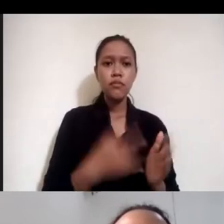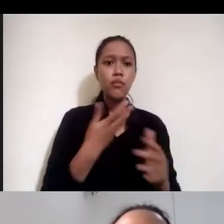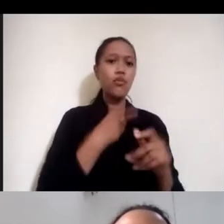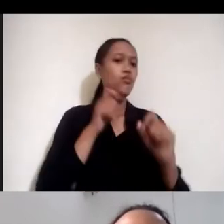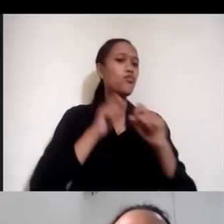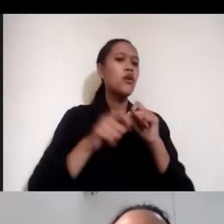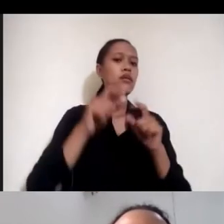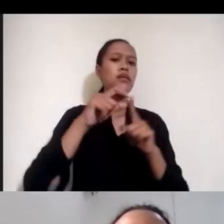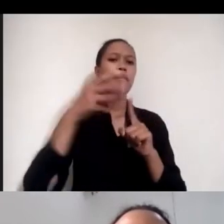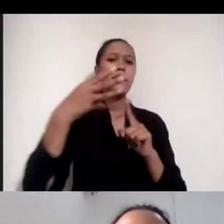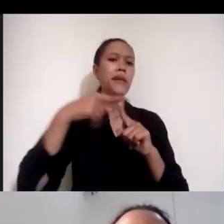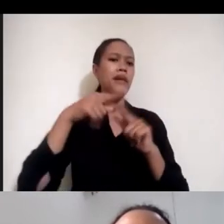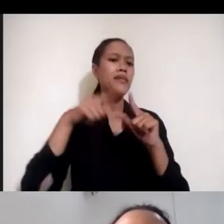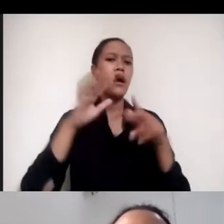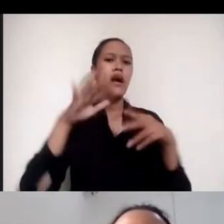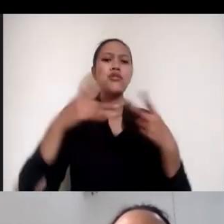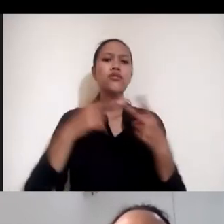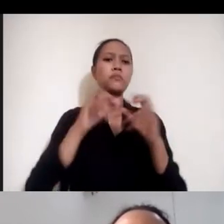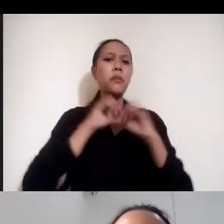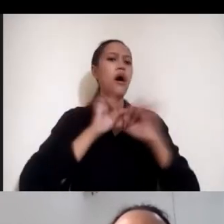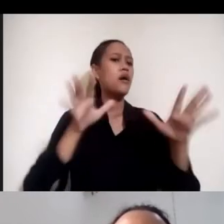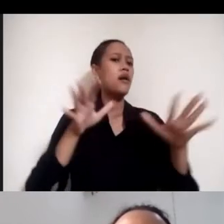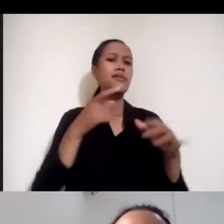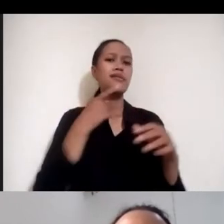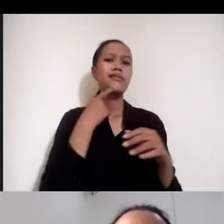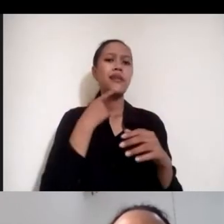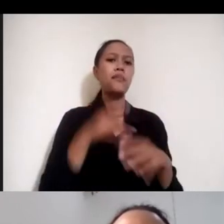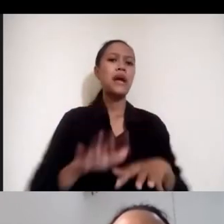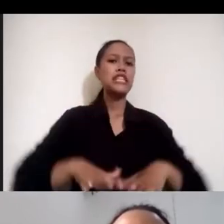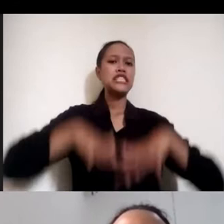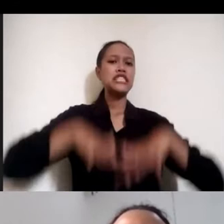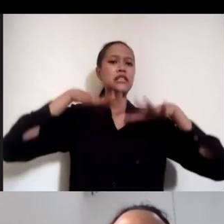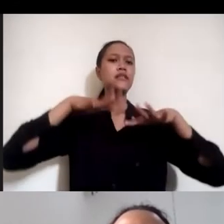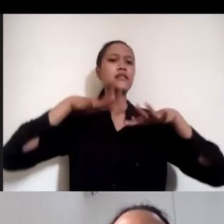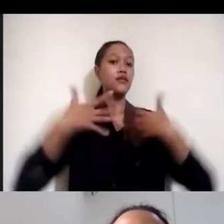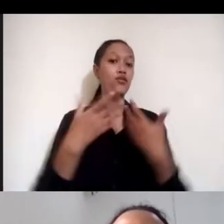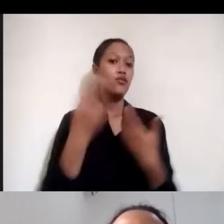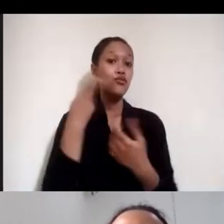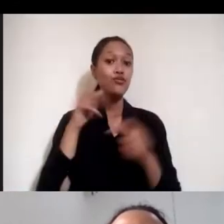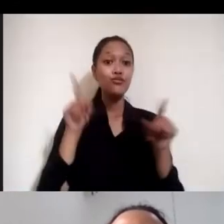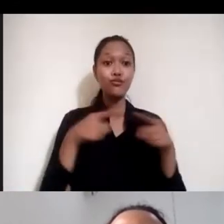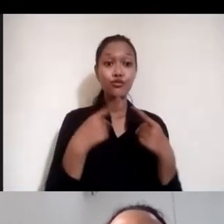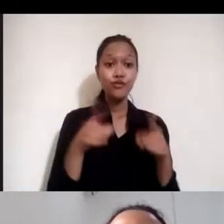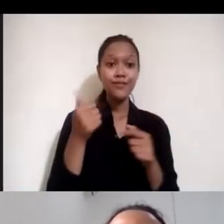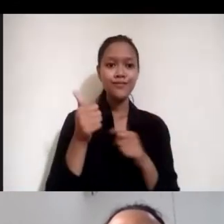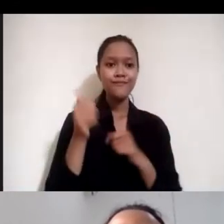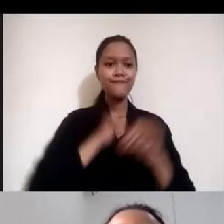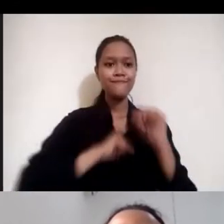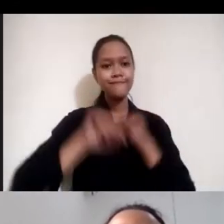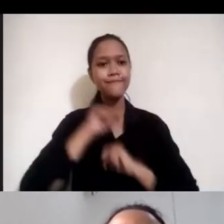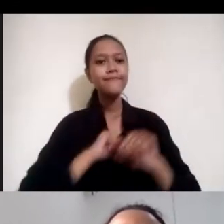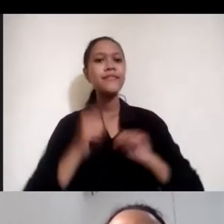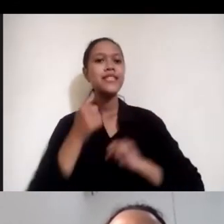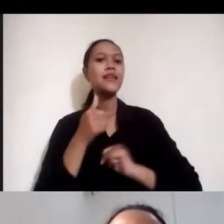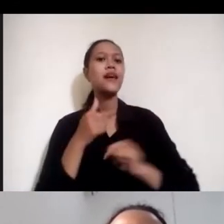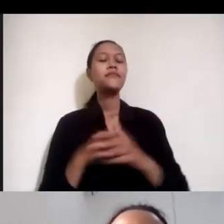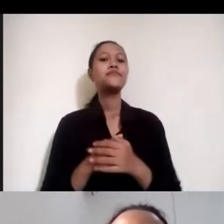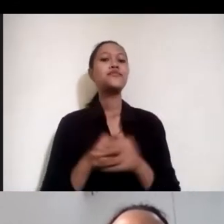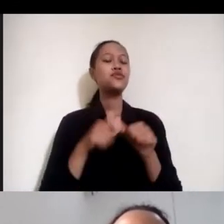sebaran segala macem banjir bahkan untuk musik pun bisa dilakukan kemudian juga ada